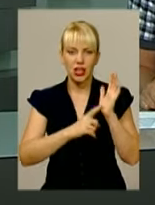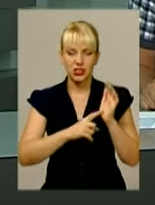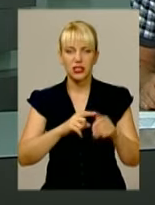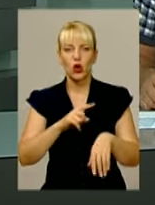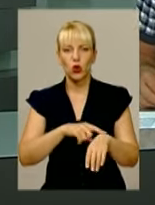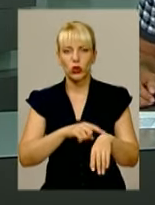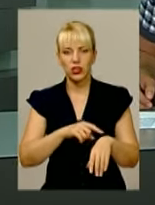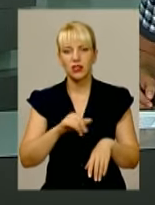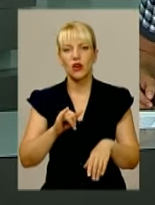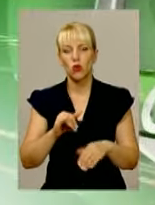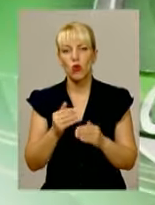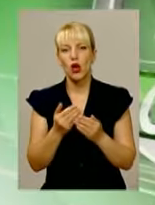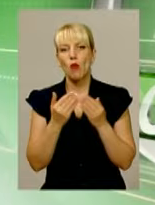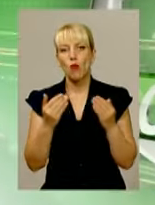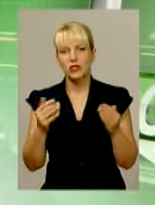фотомистецтва.